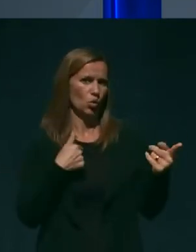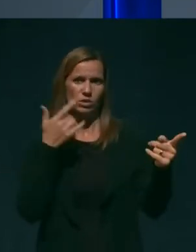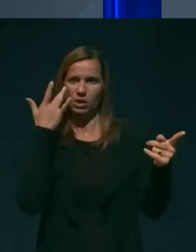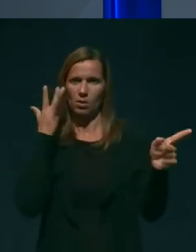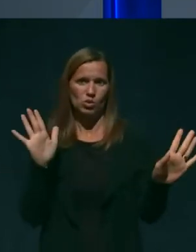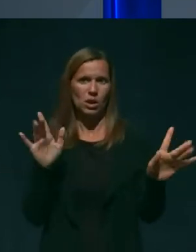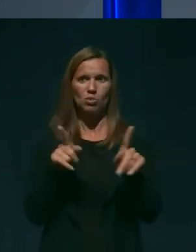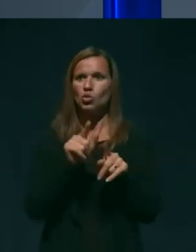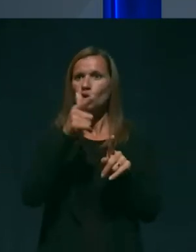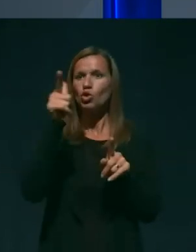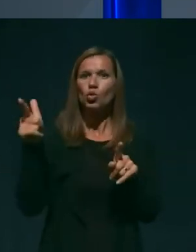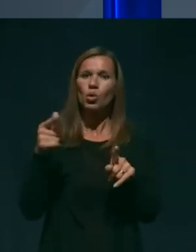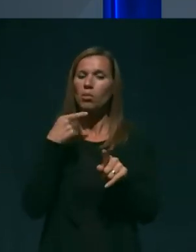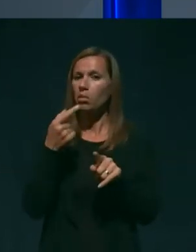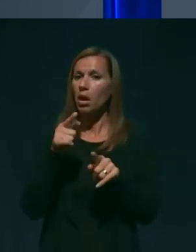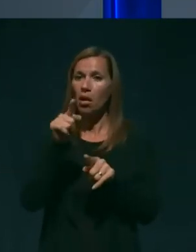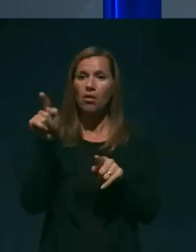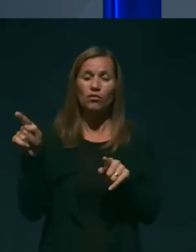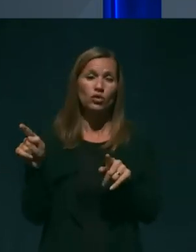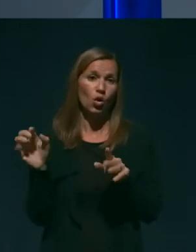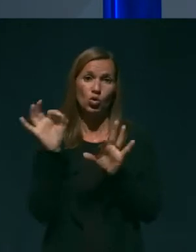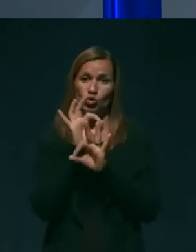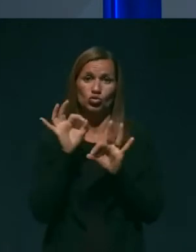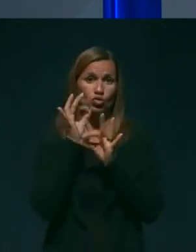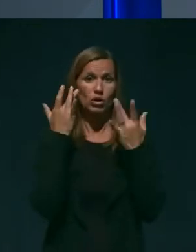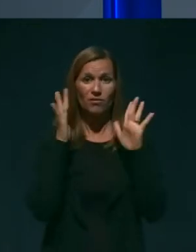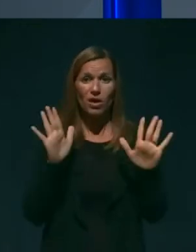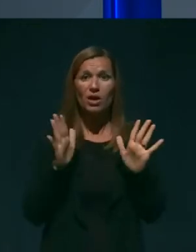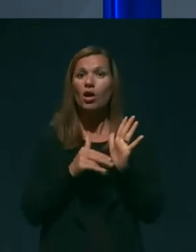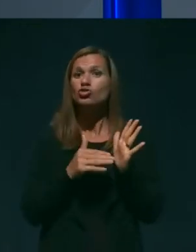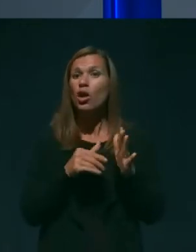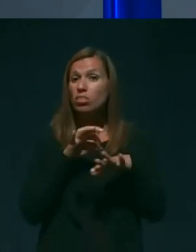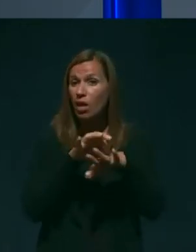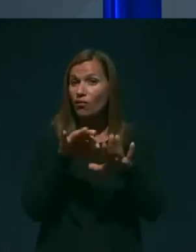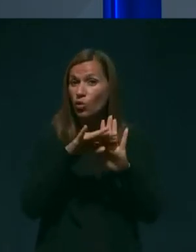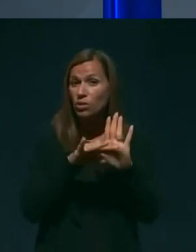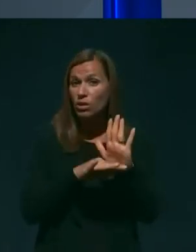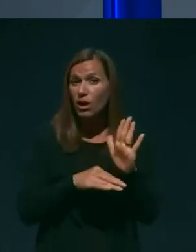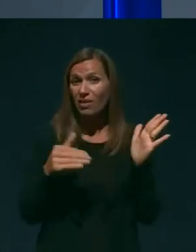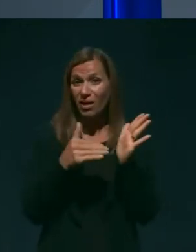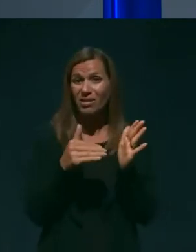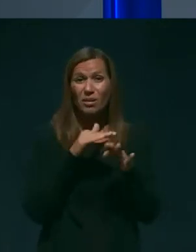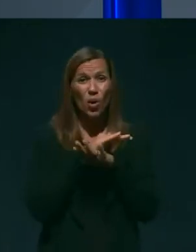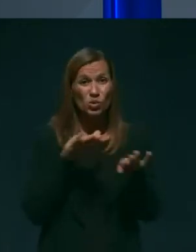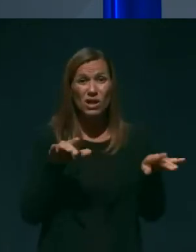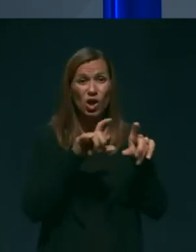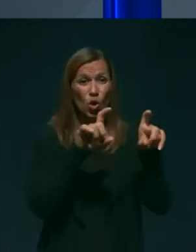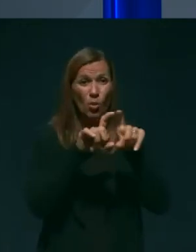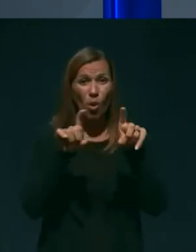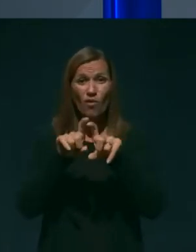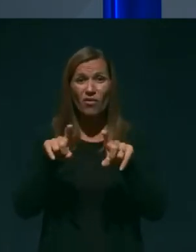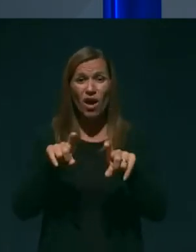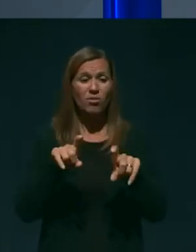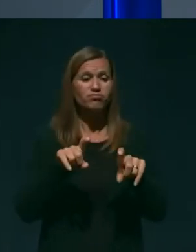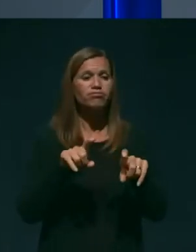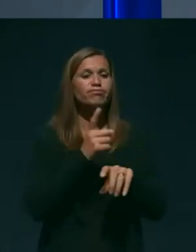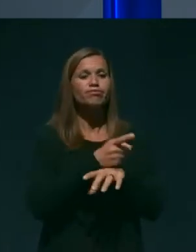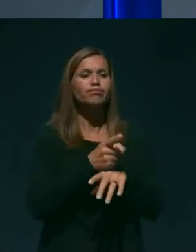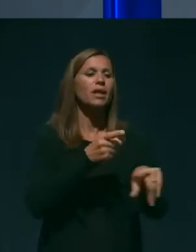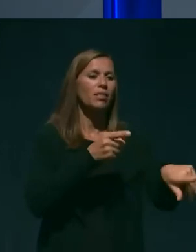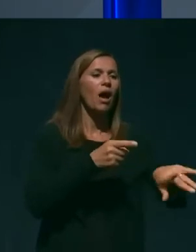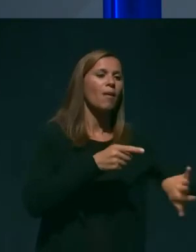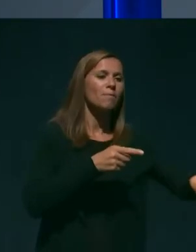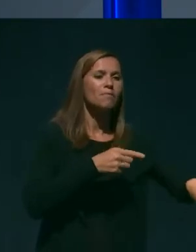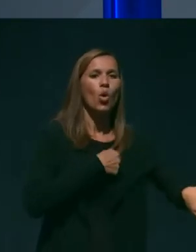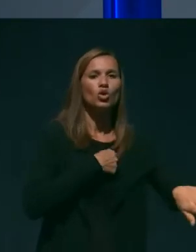oglašajo, da bi bilo kakšno, je navodilo, da je trebalo vse domove strijažirati v dveh dneh. Na spletni